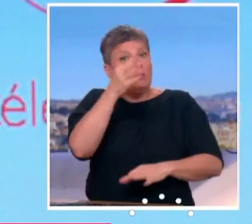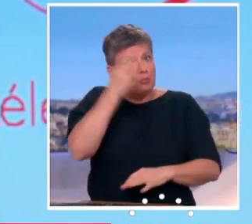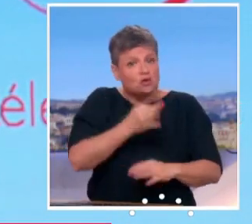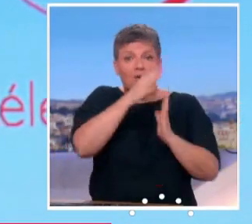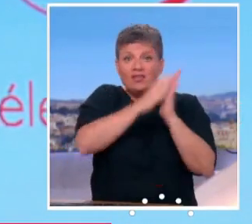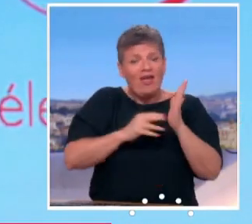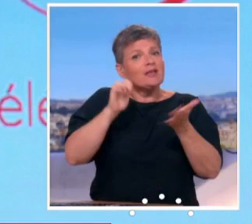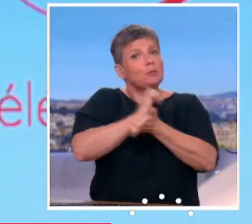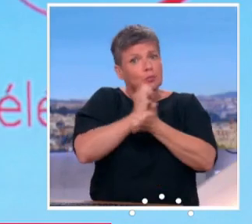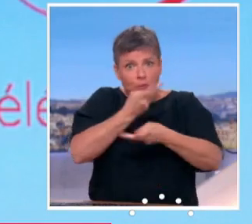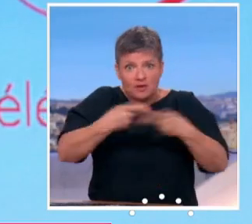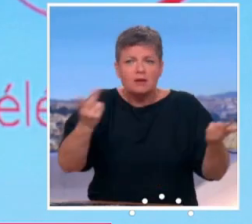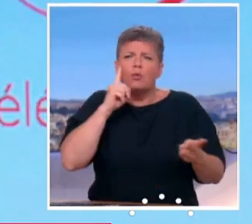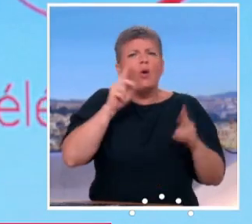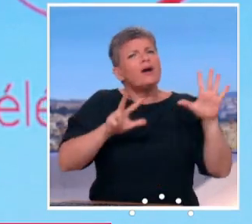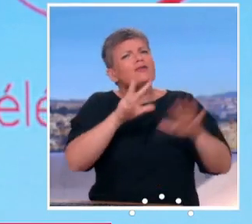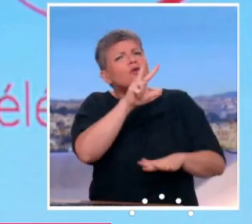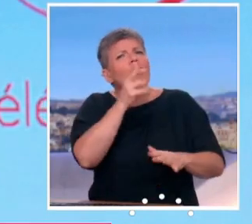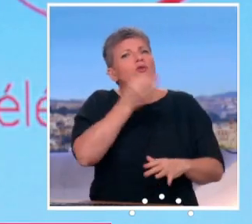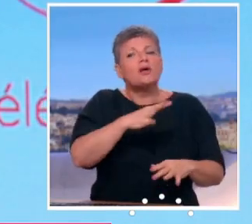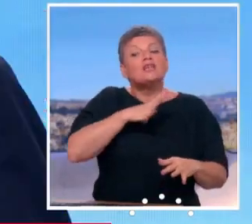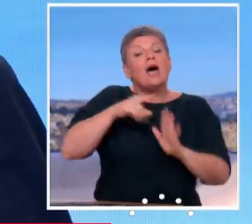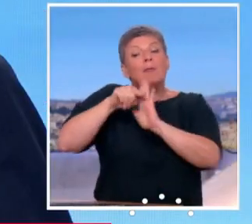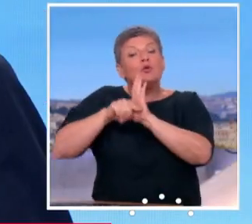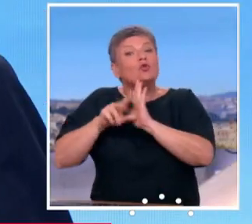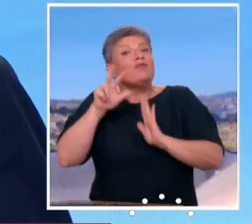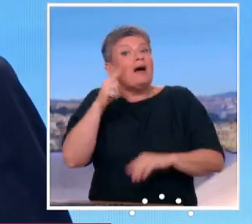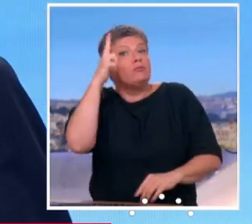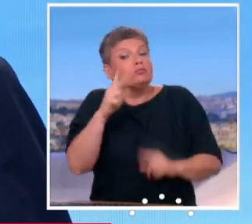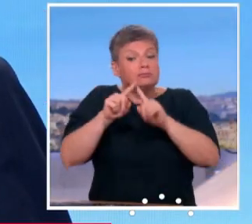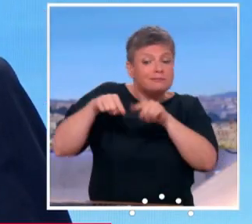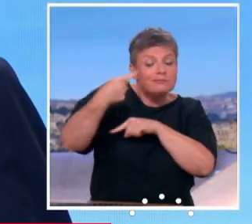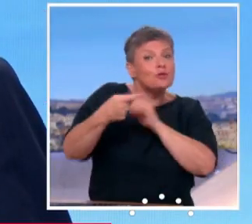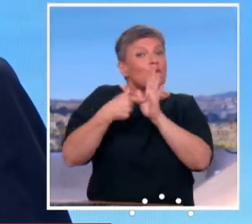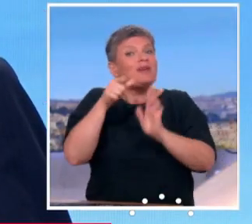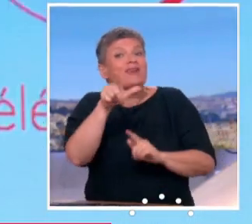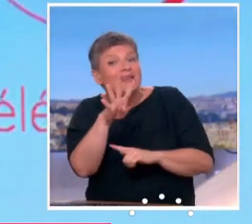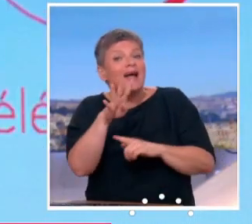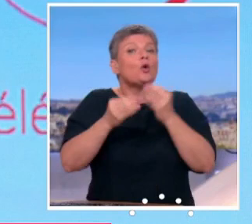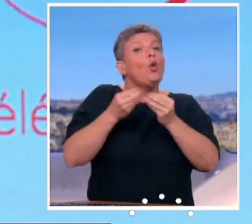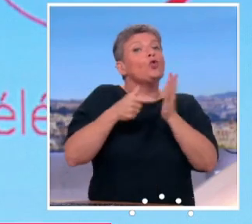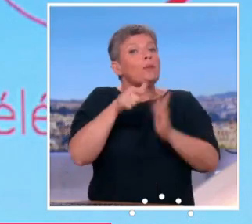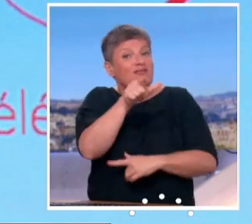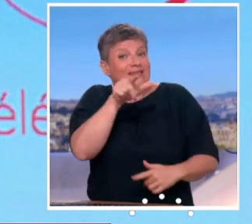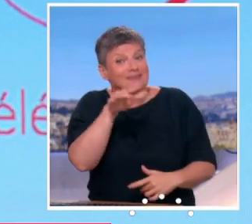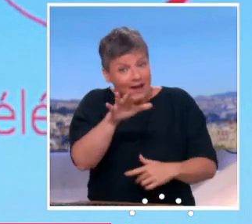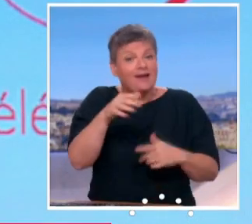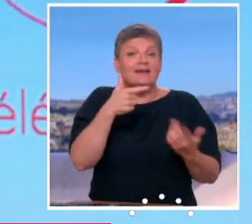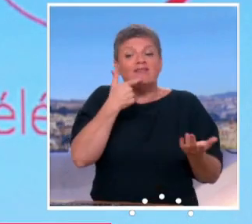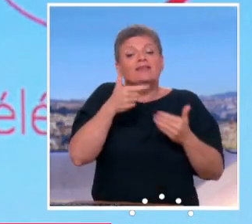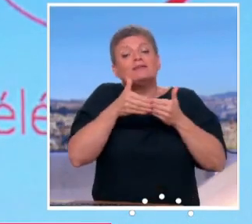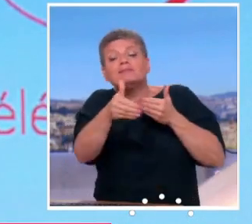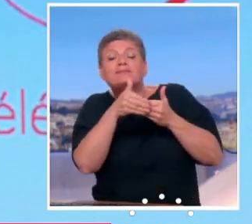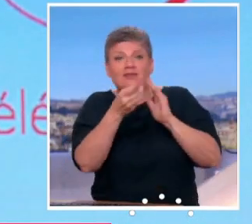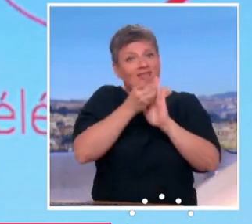ont été publiés. – Pourquoi seulement 83% Parce qu'il y a quelques mesures qui vont entrer en vigueur uniquement en 2024, voire en 2025 et donc les décrets vont être publiés dans les prochaines semaines.